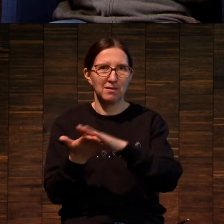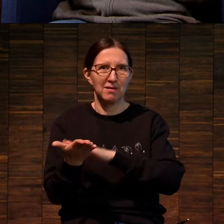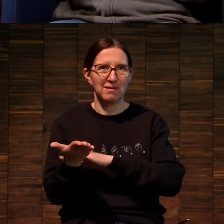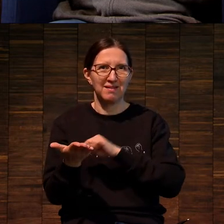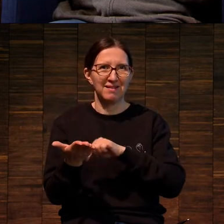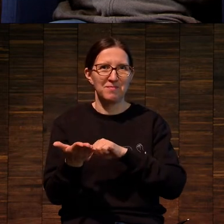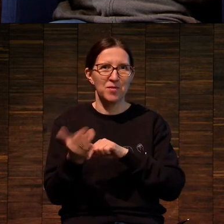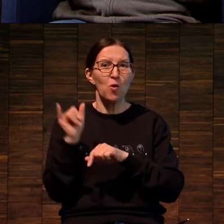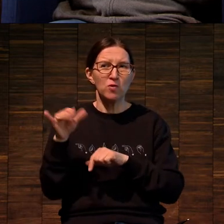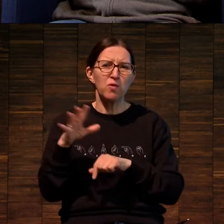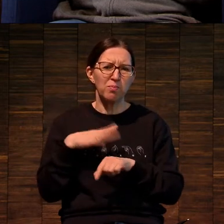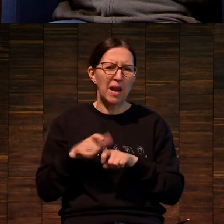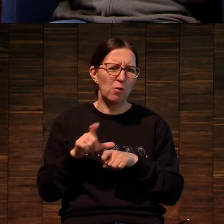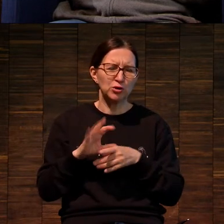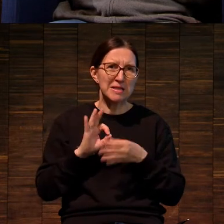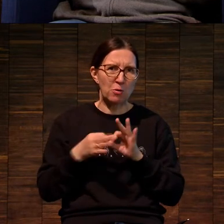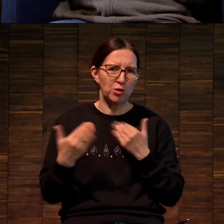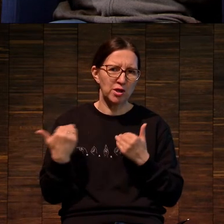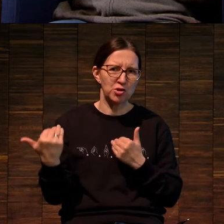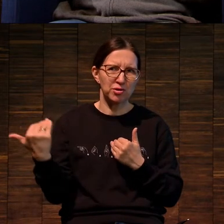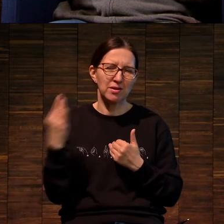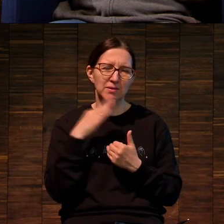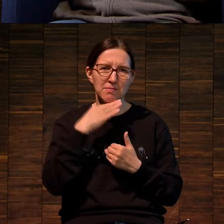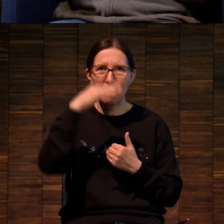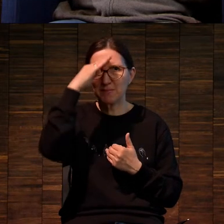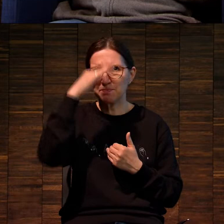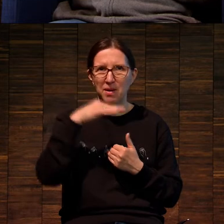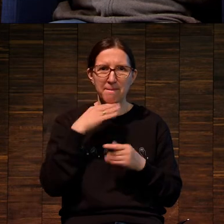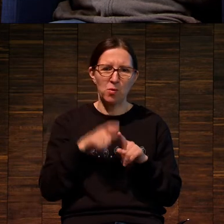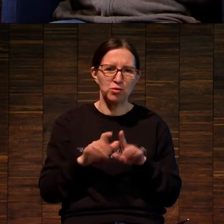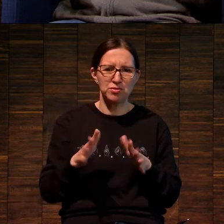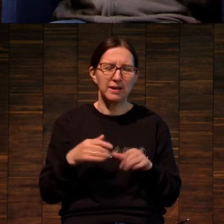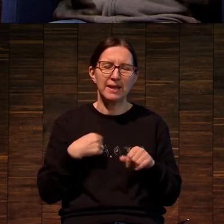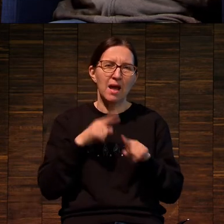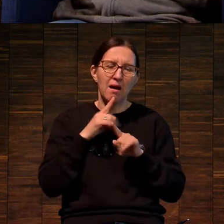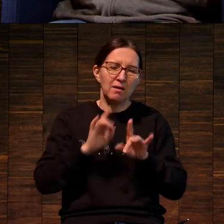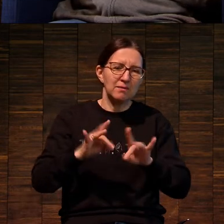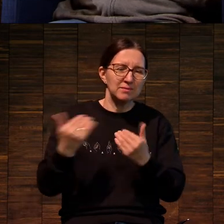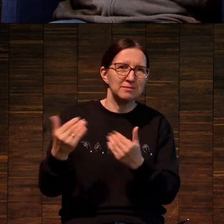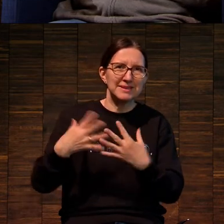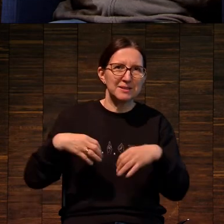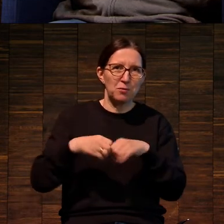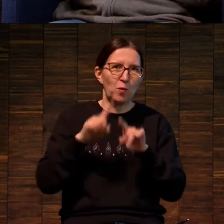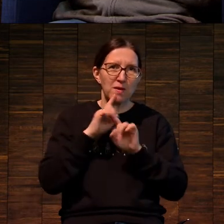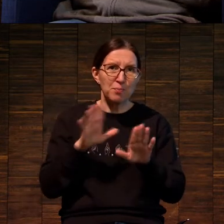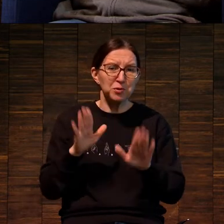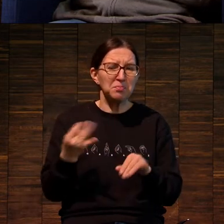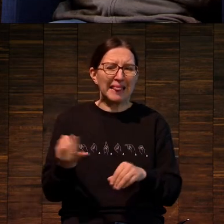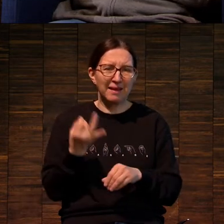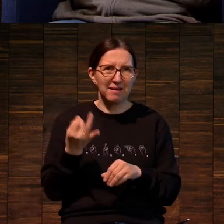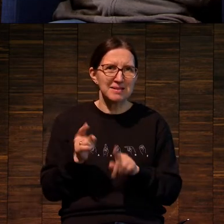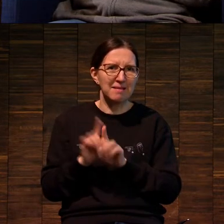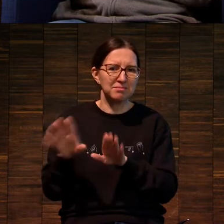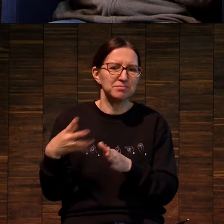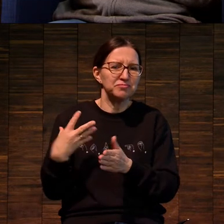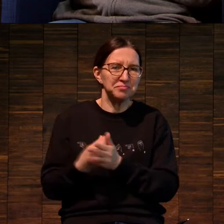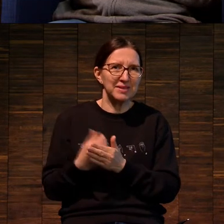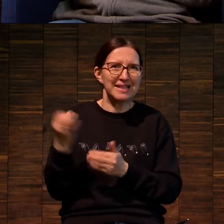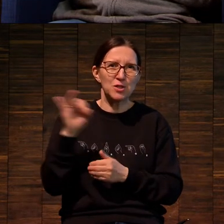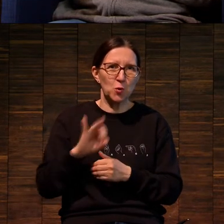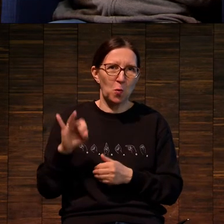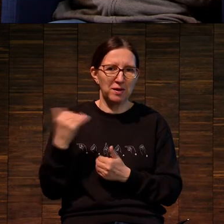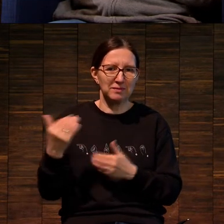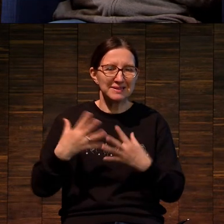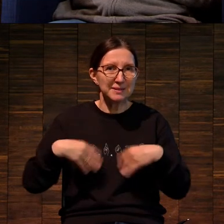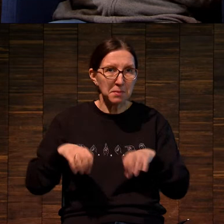Ну, у него были сложные отношения с мамой и с папой, не буду сейчас пересказывать, но достаточно интересная такая автобиографическая история,